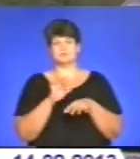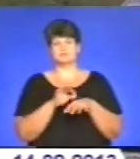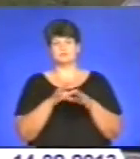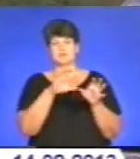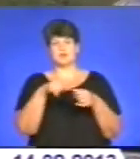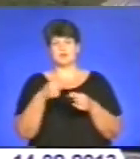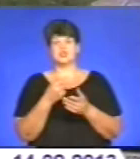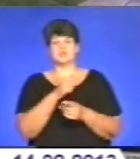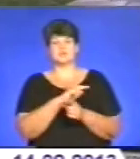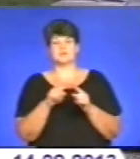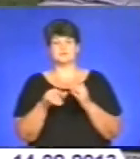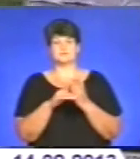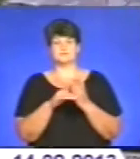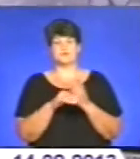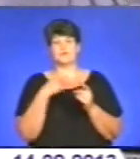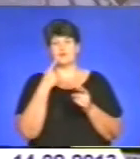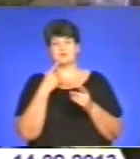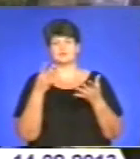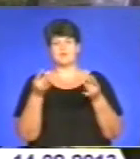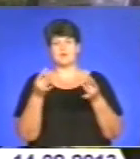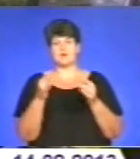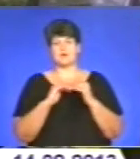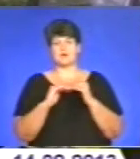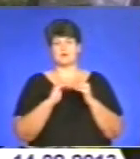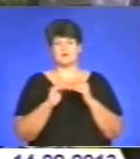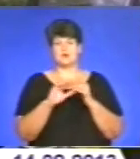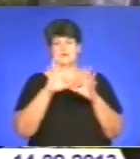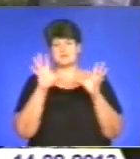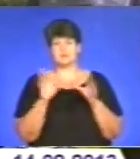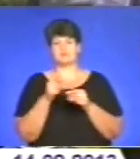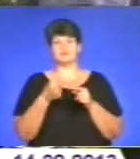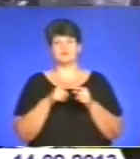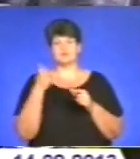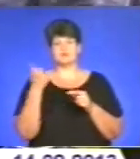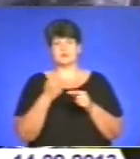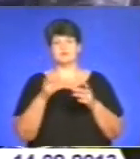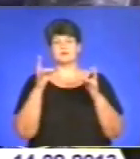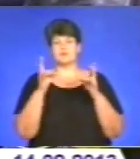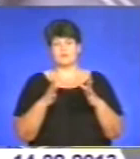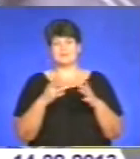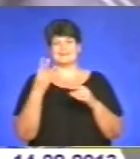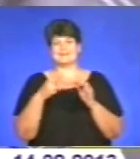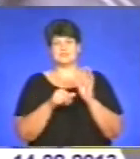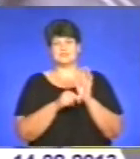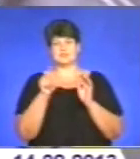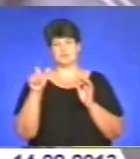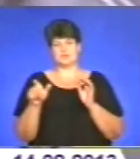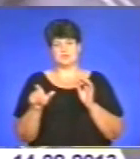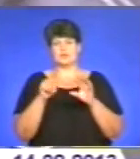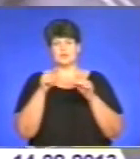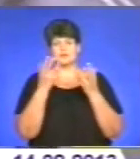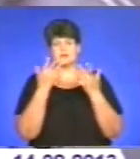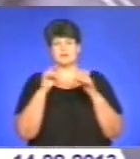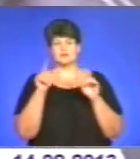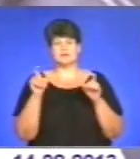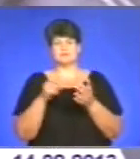Причиною аварії називають мокру дорогу. А загалом цього тижня на дорогах Тернопільщини травмувалося 36 громадян. Таку кількість